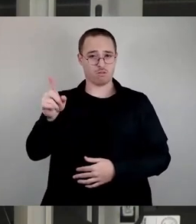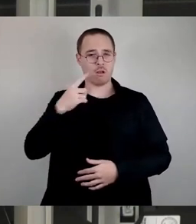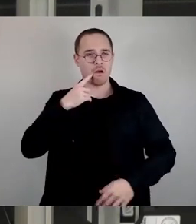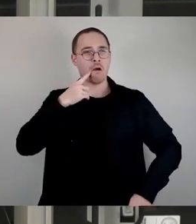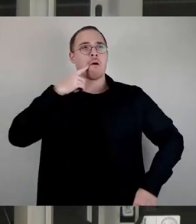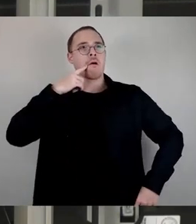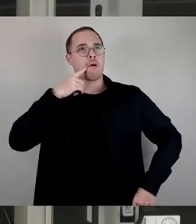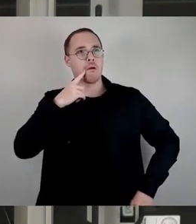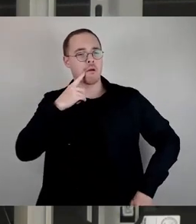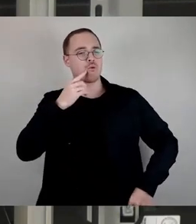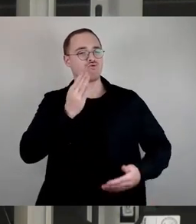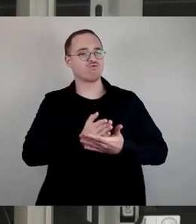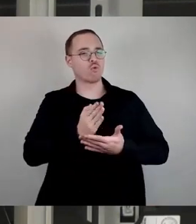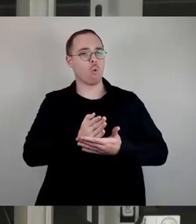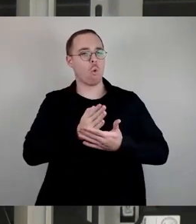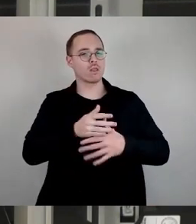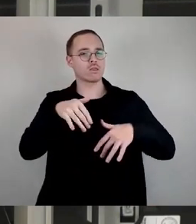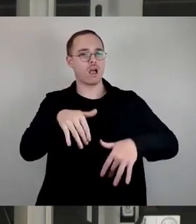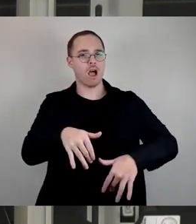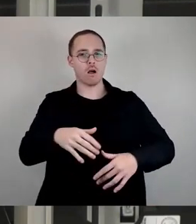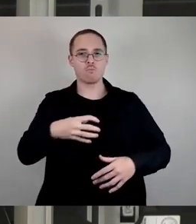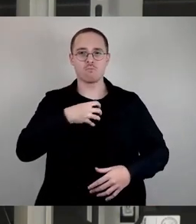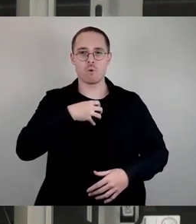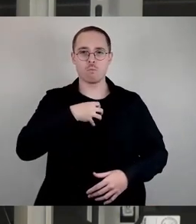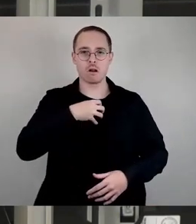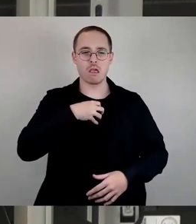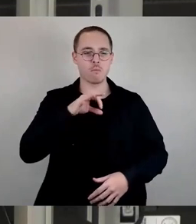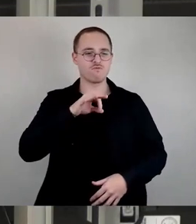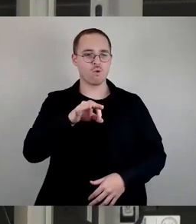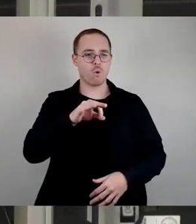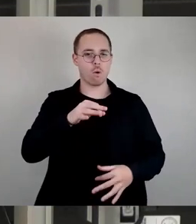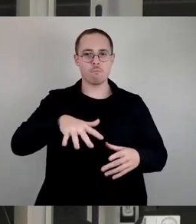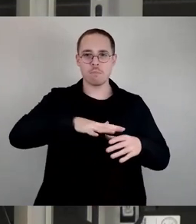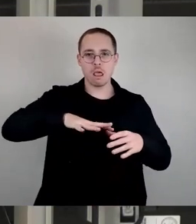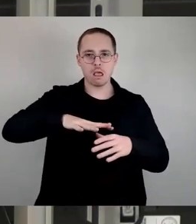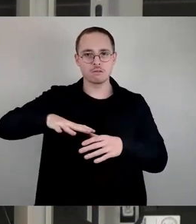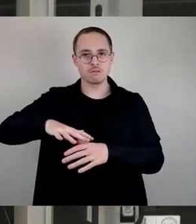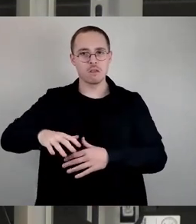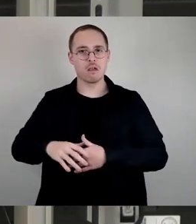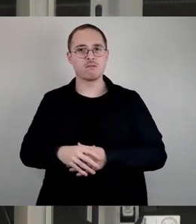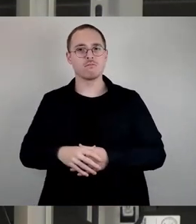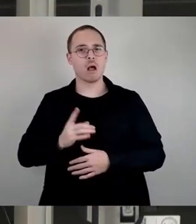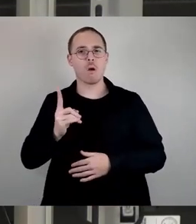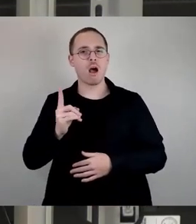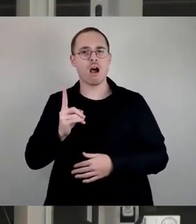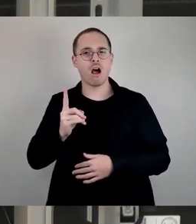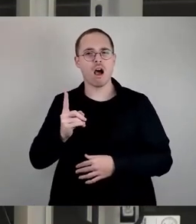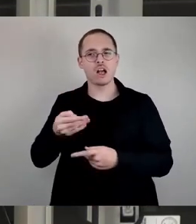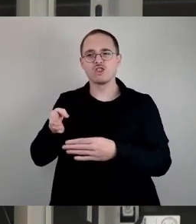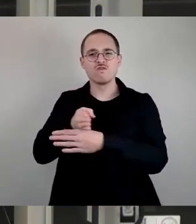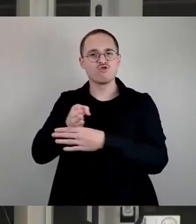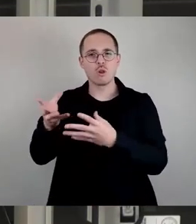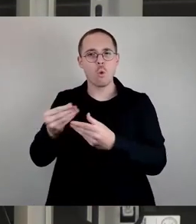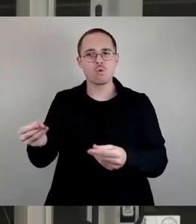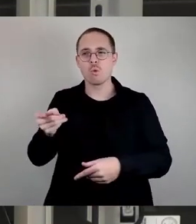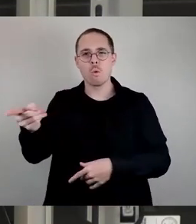haben schon ein Kapazitätsdefizit, aber wir brauchen keinen Interimsbau, mobile Raumeinheiten, das brauchen wir